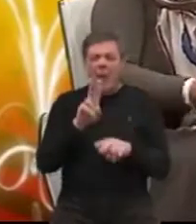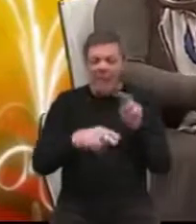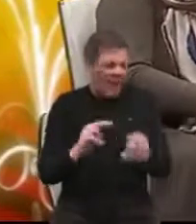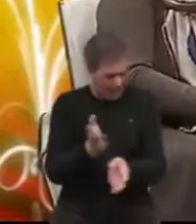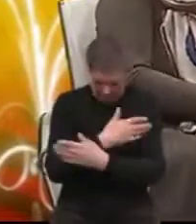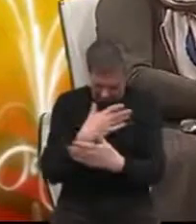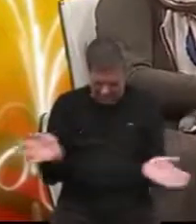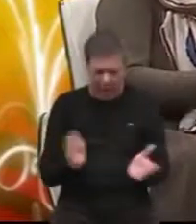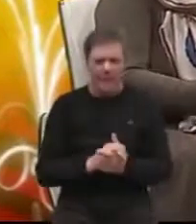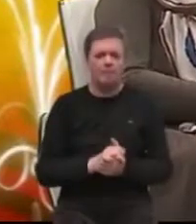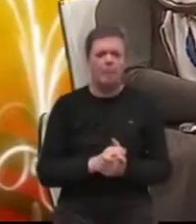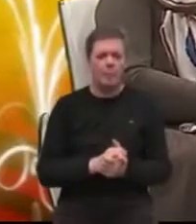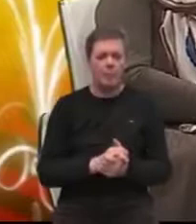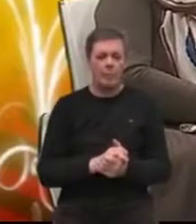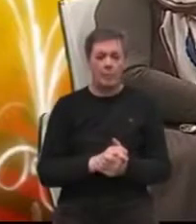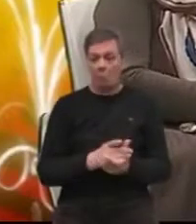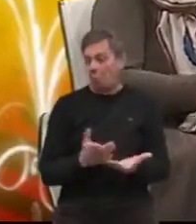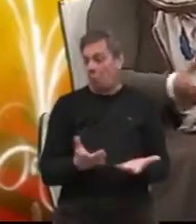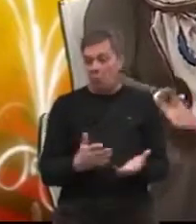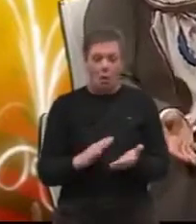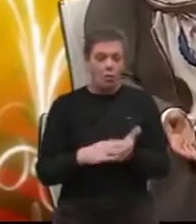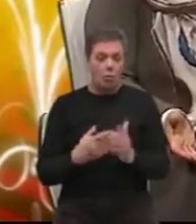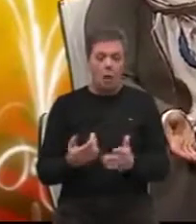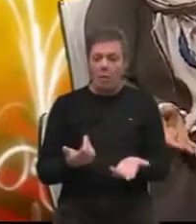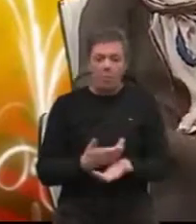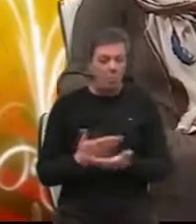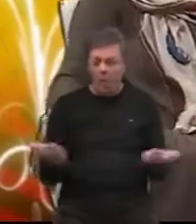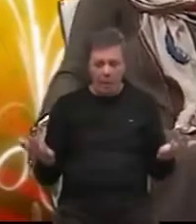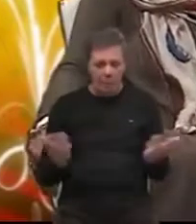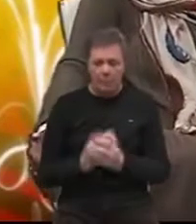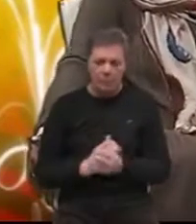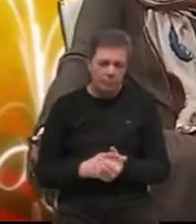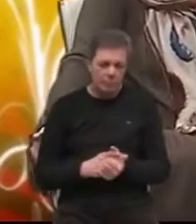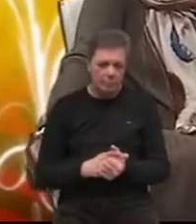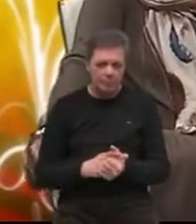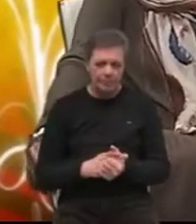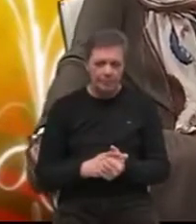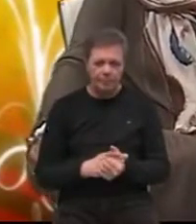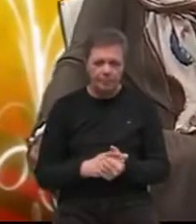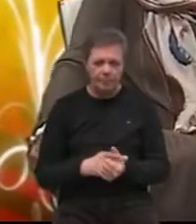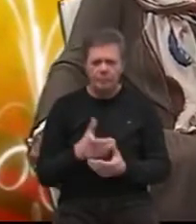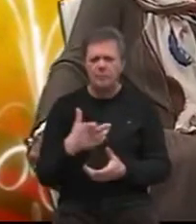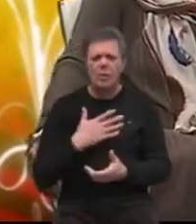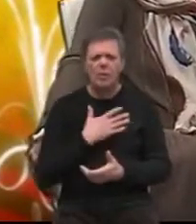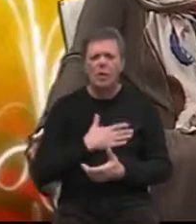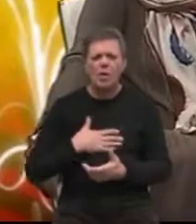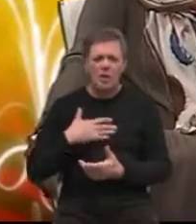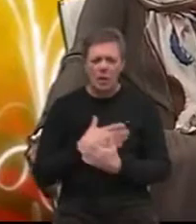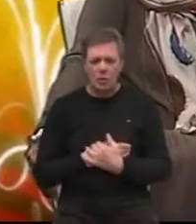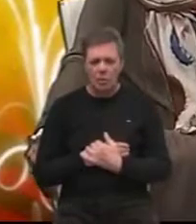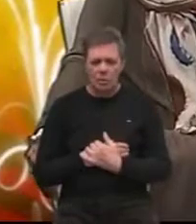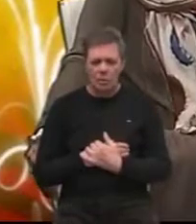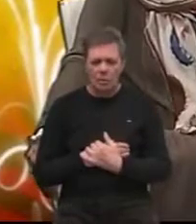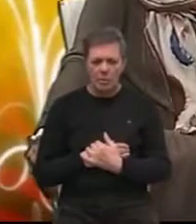supruga da ga je dobala doma. sajmer u bolest. Ne, ne, ne. Mislim to je strašno Postali neke,